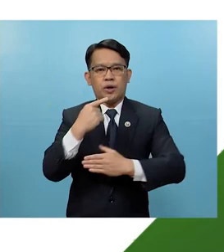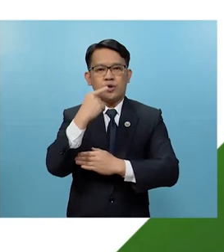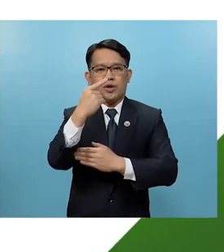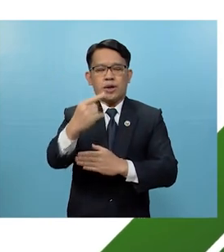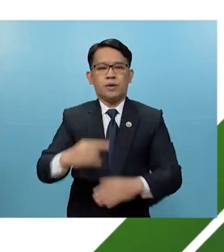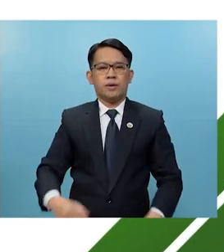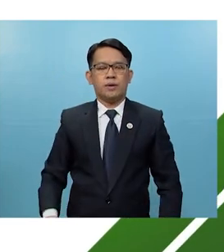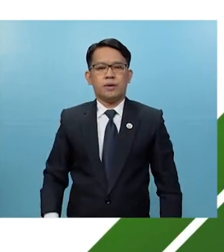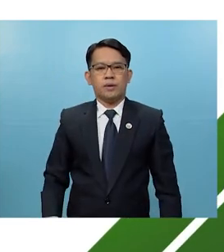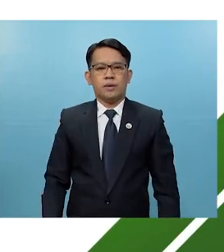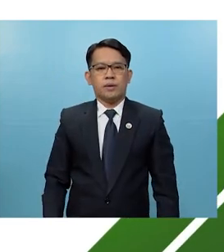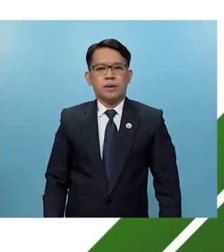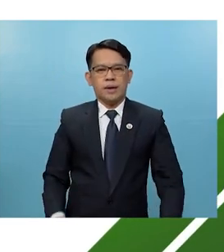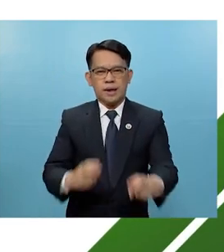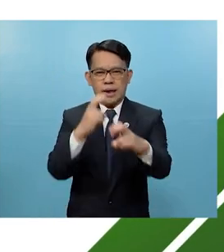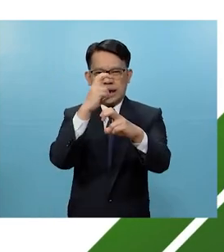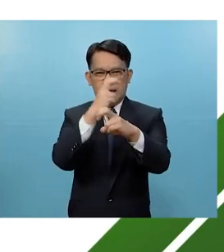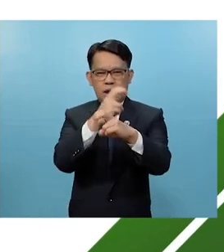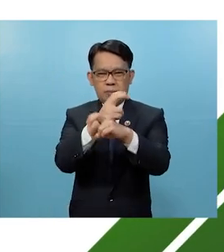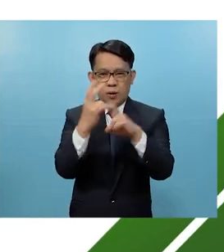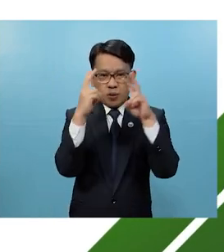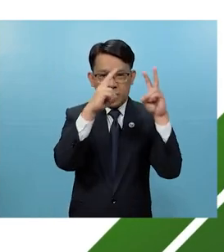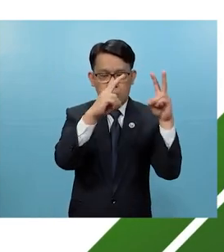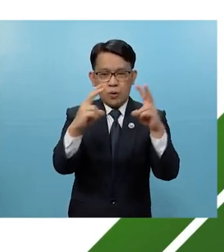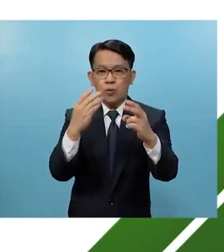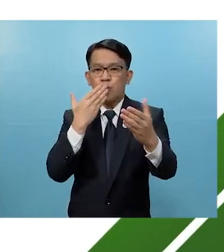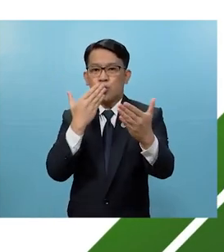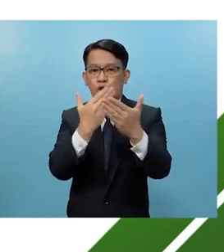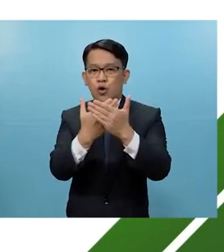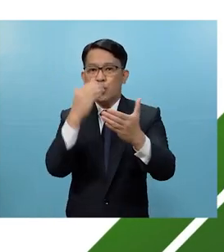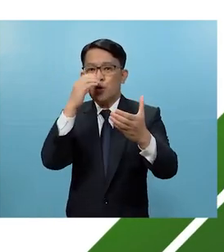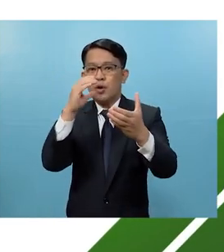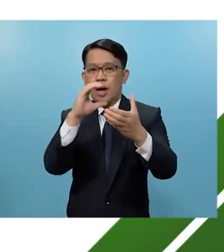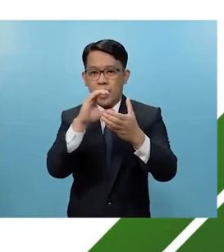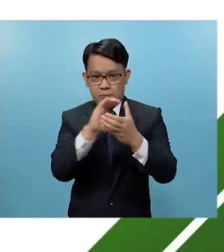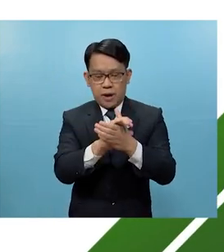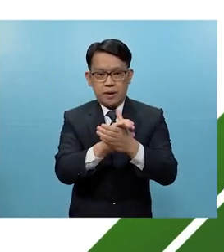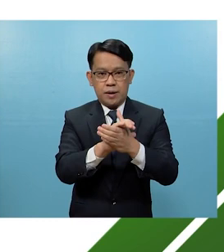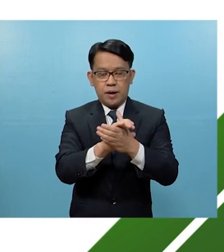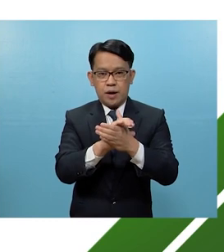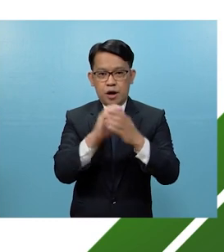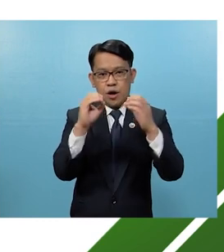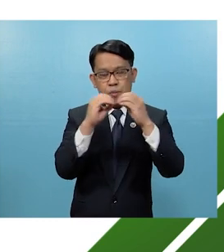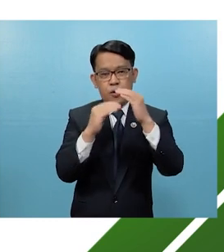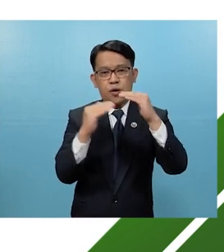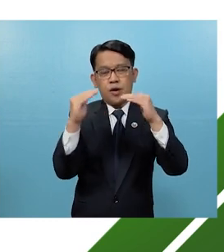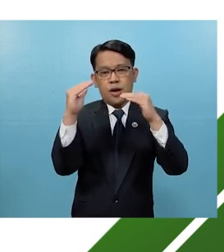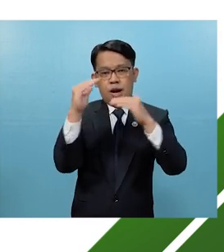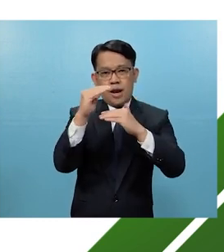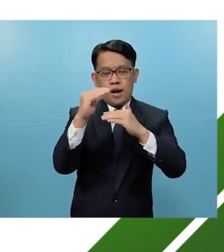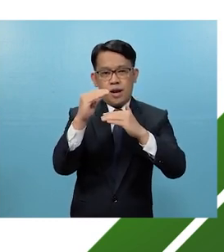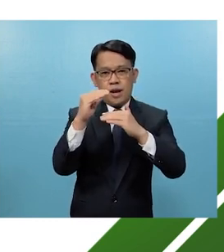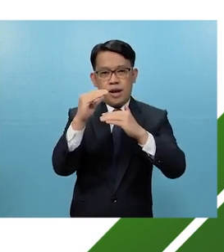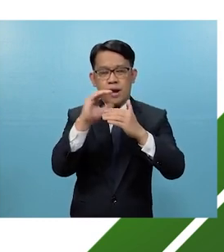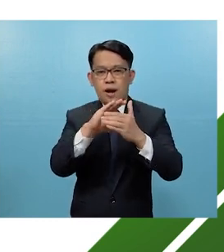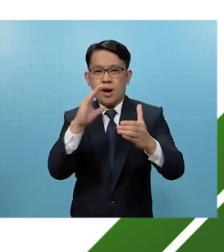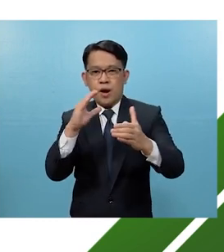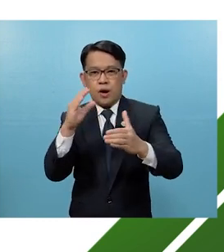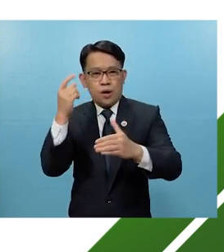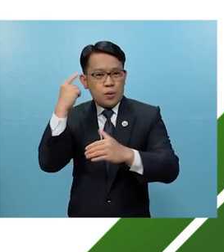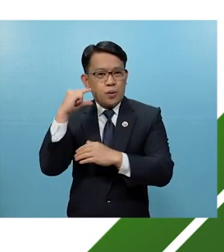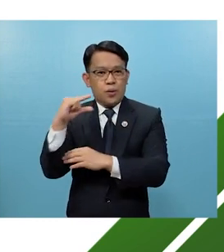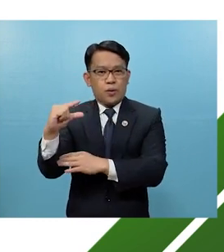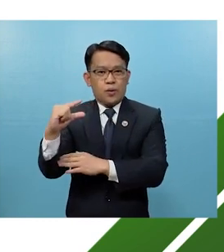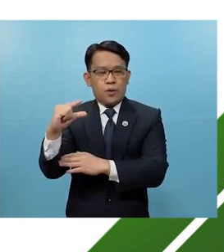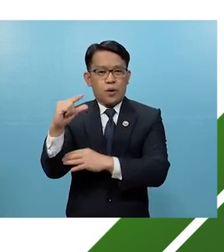pahayang Mahirap makakita ng mabuting asawa Higit sa mamahaling alahas ang kanyang halaga